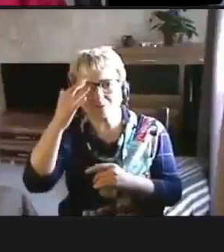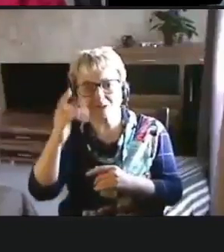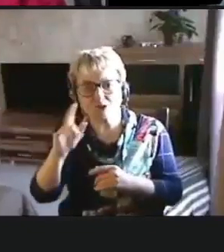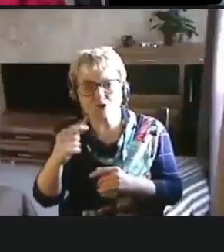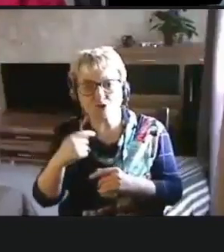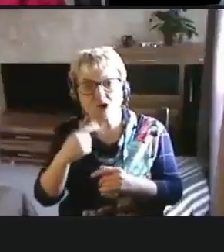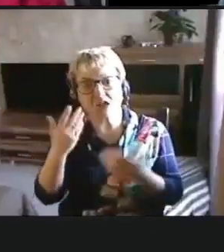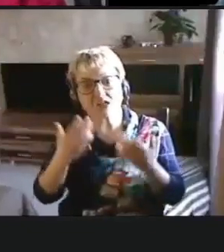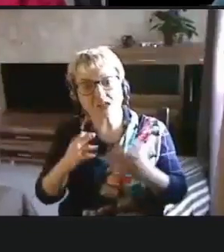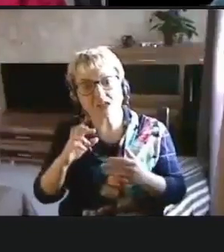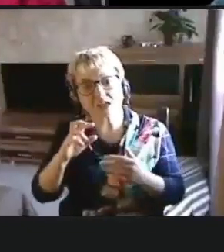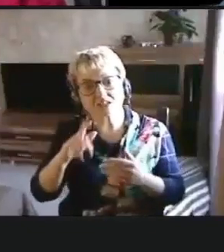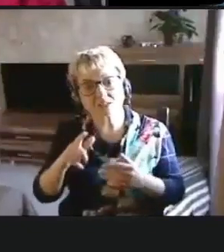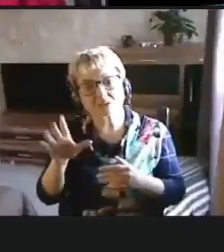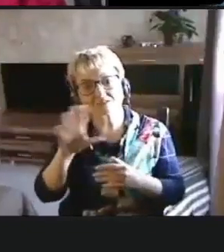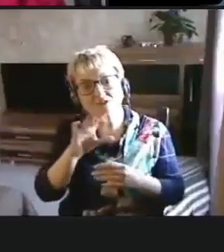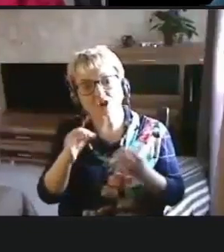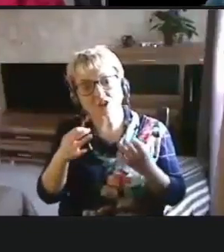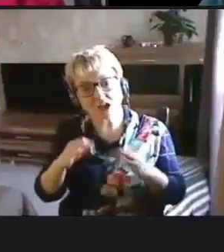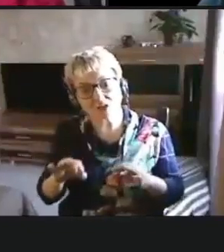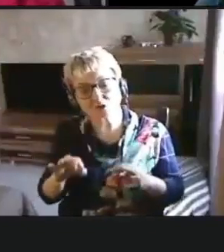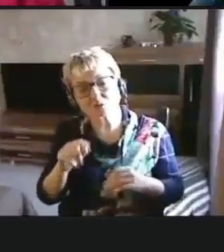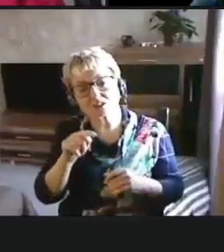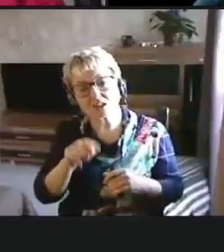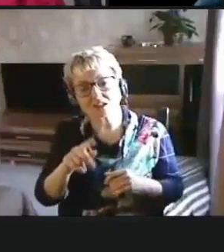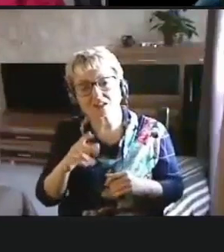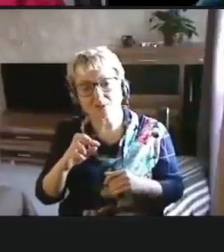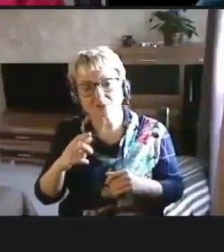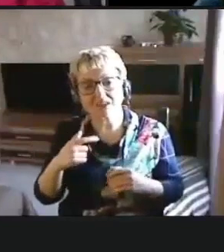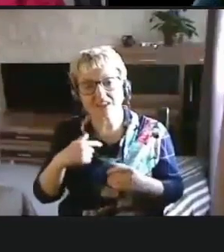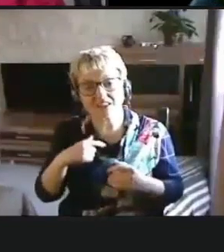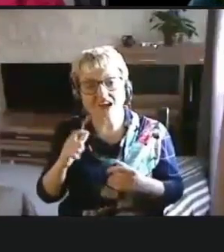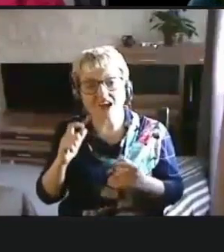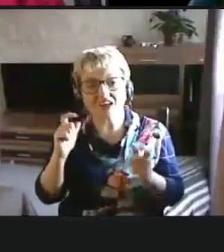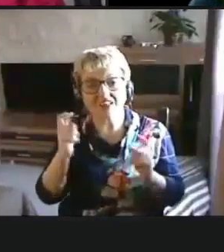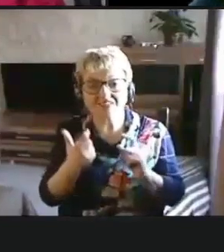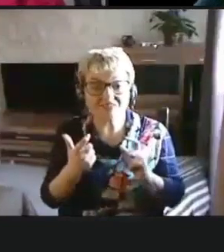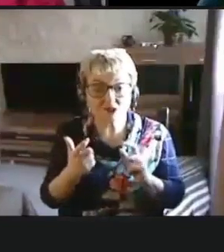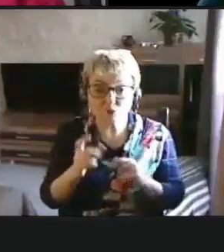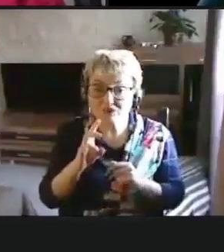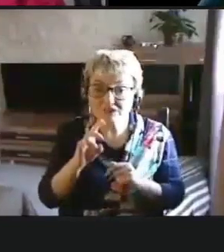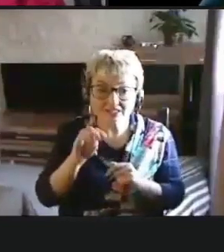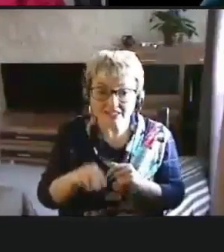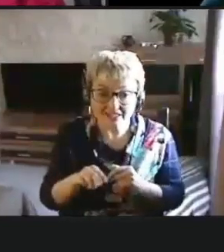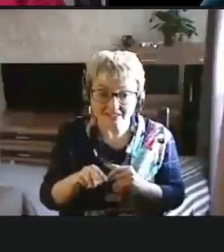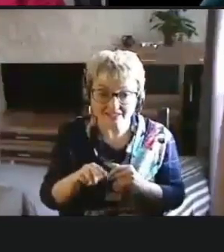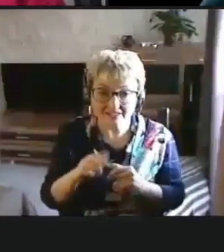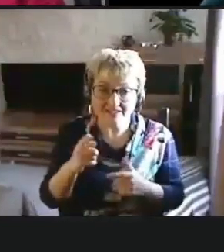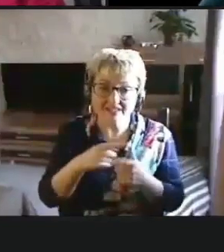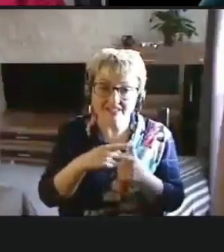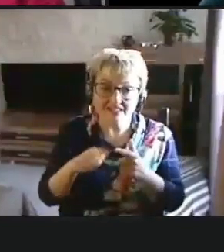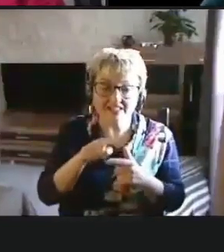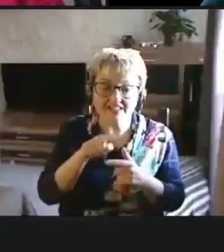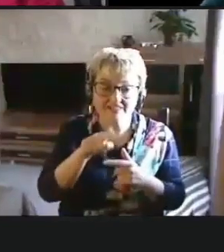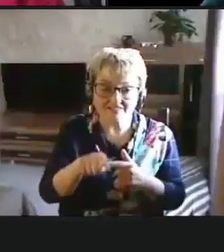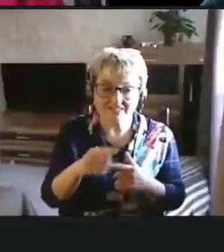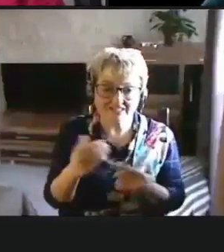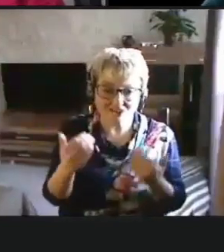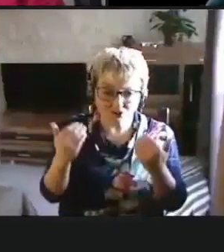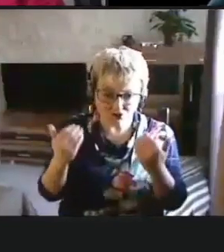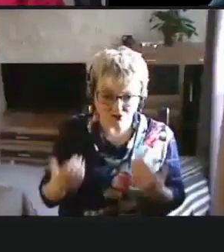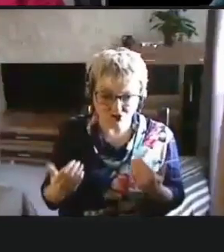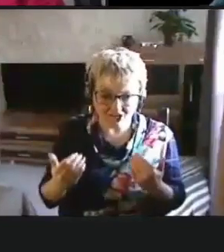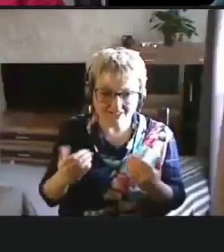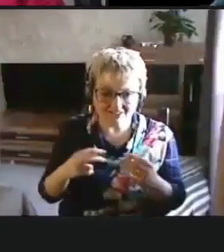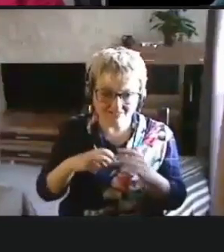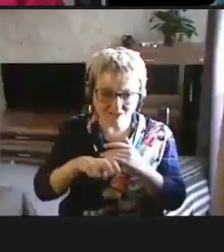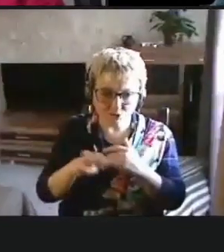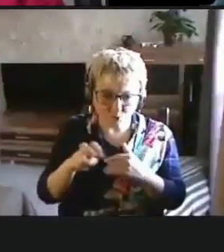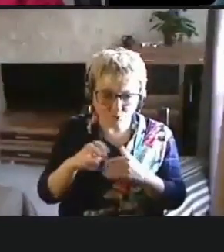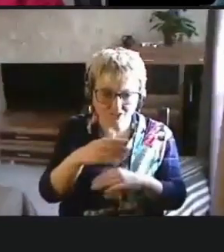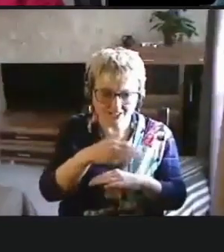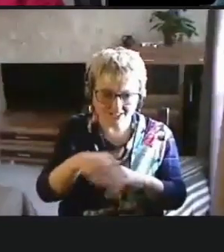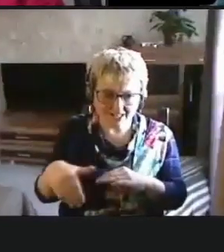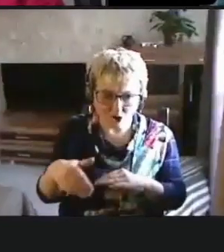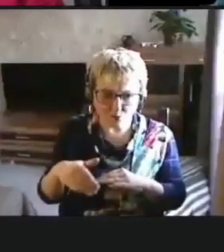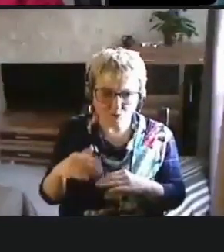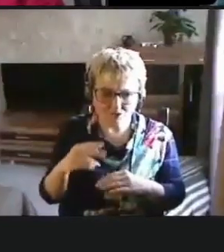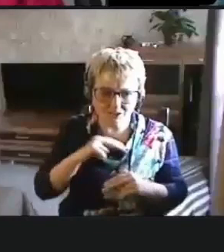если бы все было доступно, вот тогда бы я развернулся. Нет. Или вы сейчас выходите на улицу,